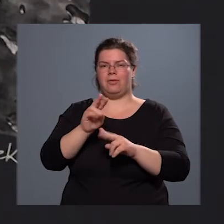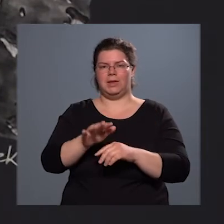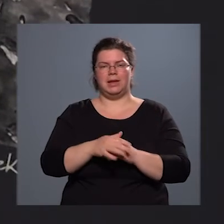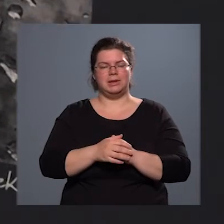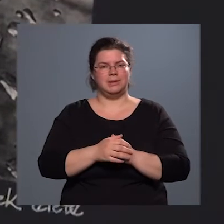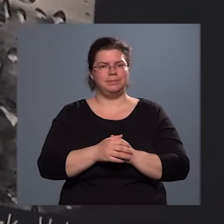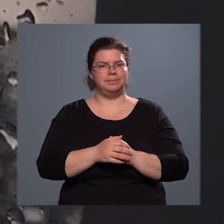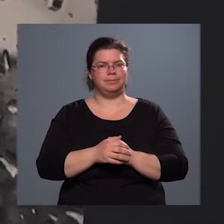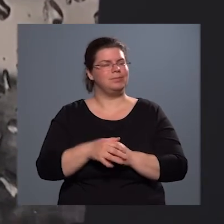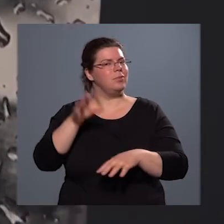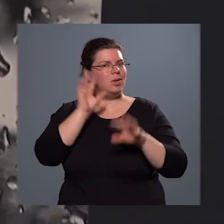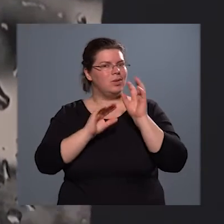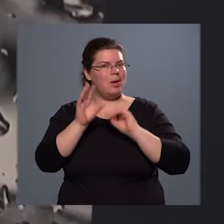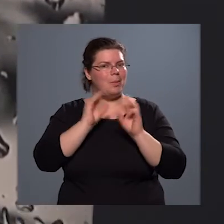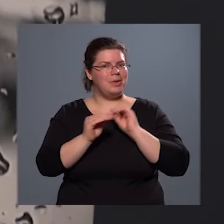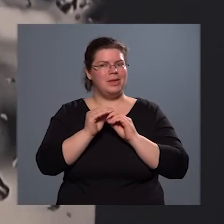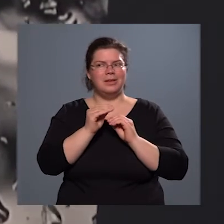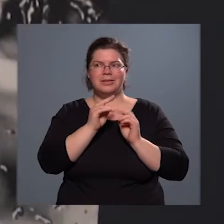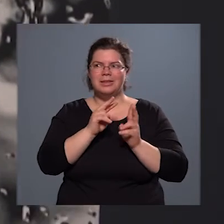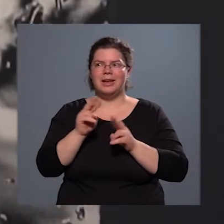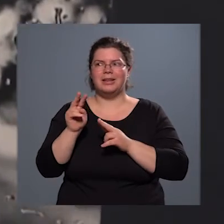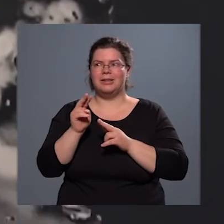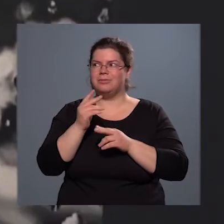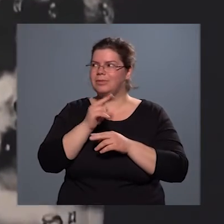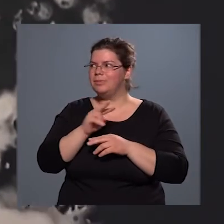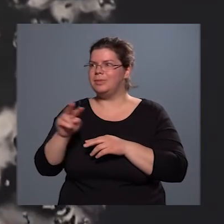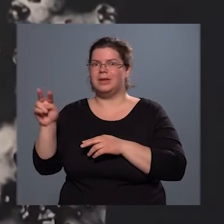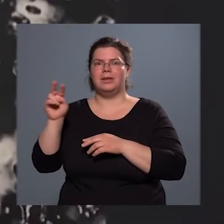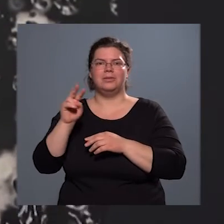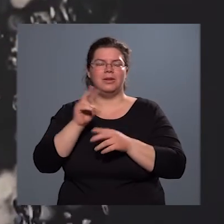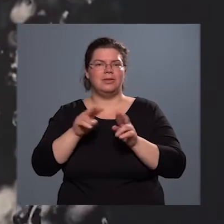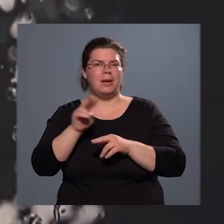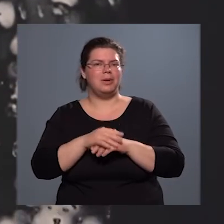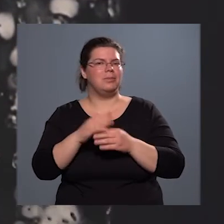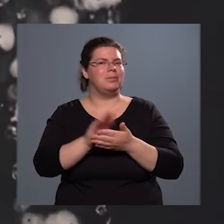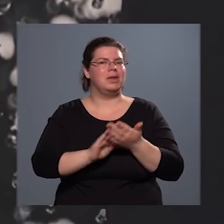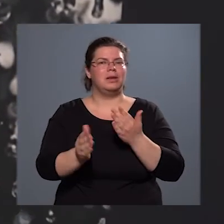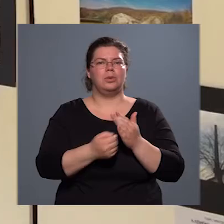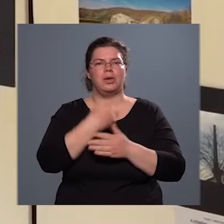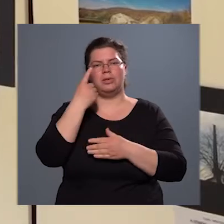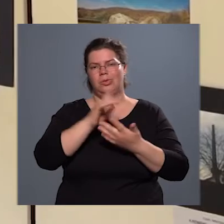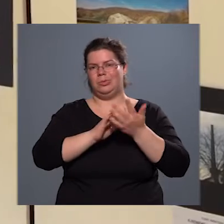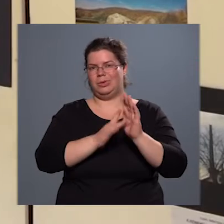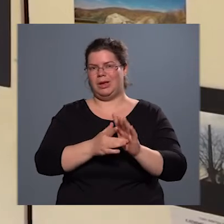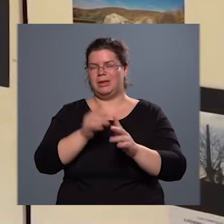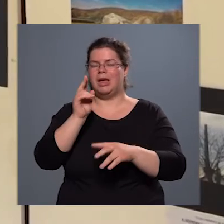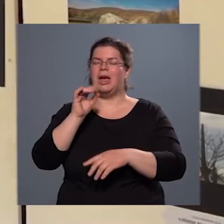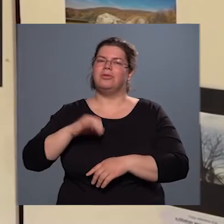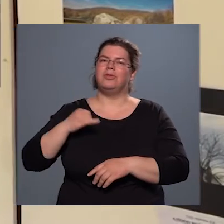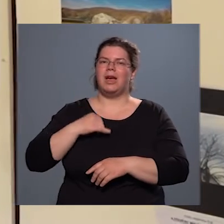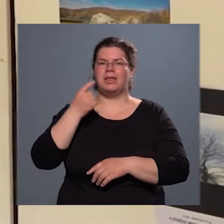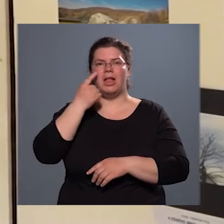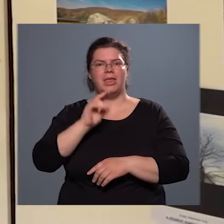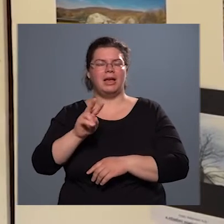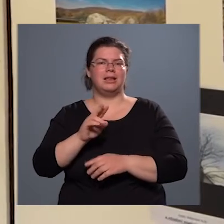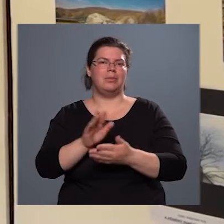Tapasztalt tekintettel végig menve is szemlélő, de milyen újat tud mutatni egy fiatal tekintet? Milyen új dolgokat tud